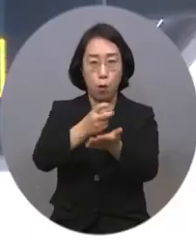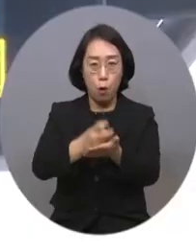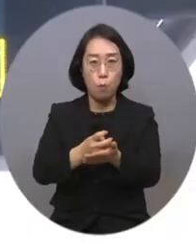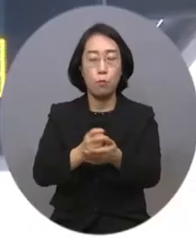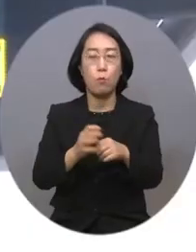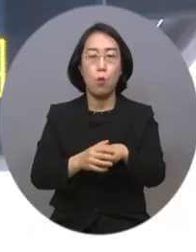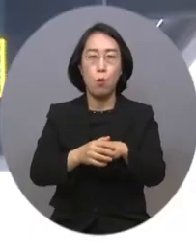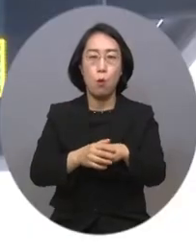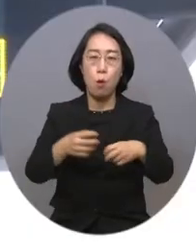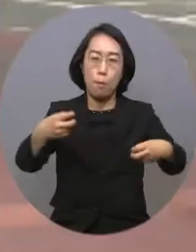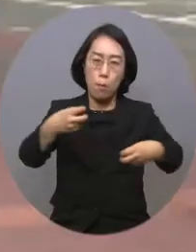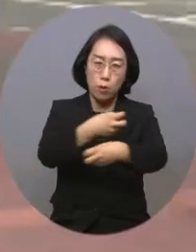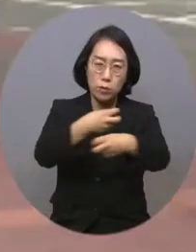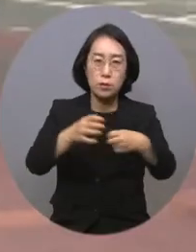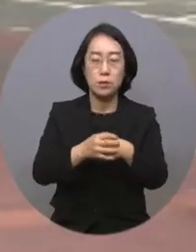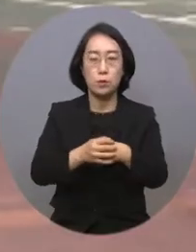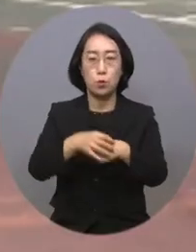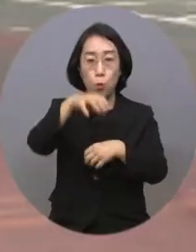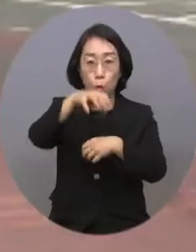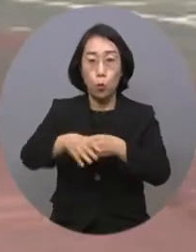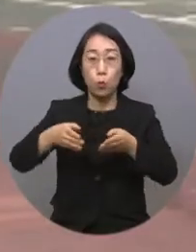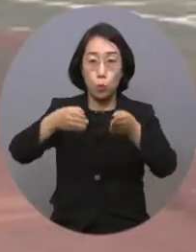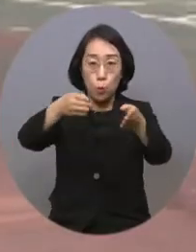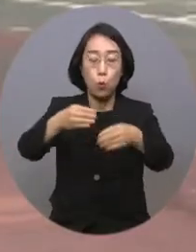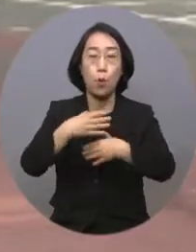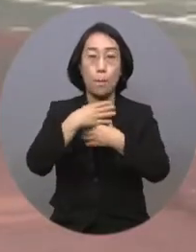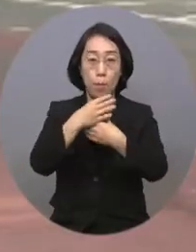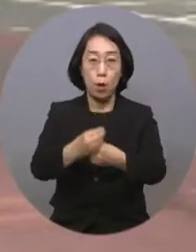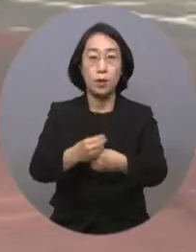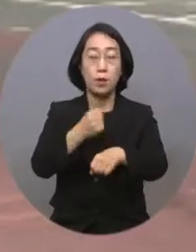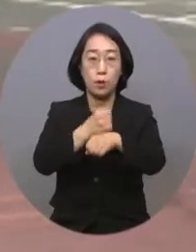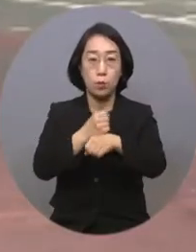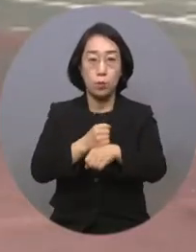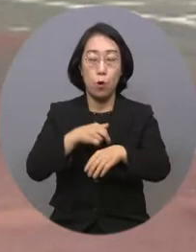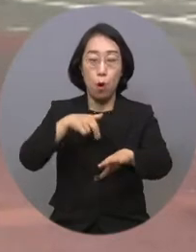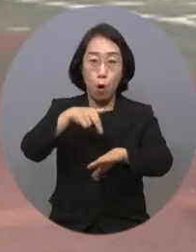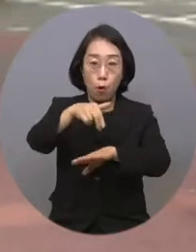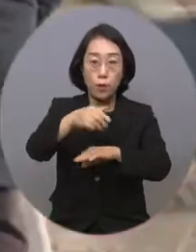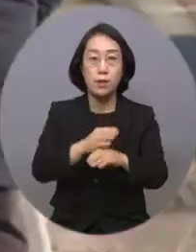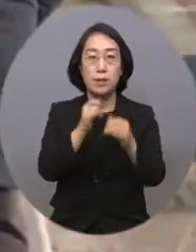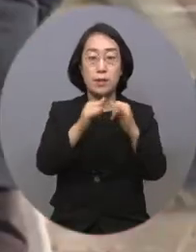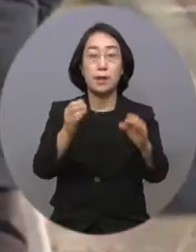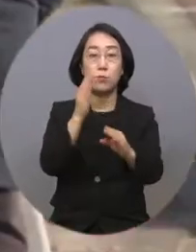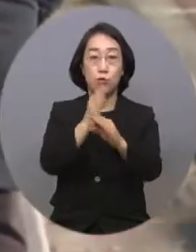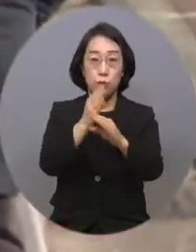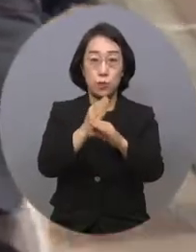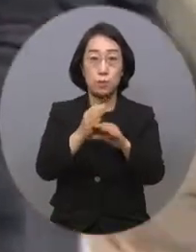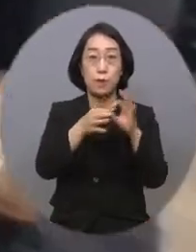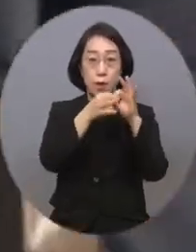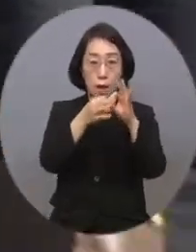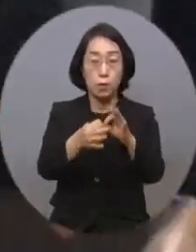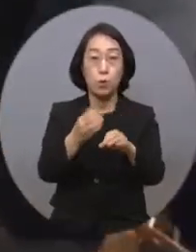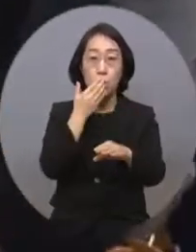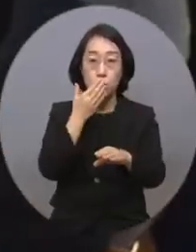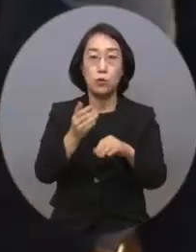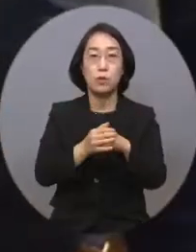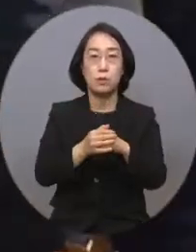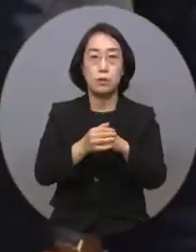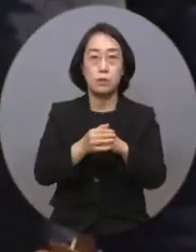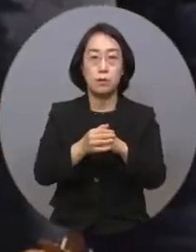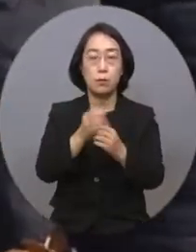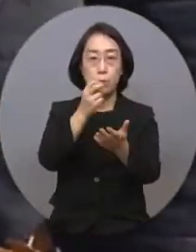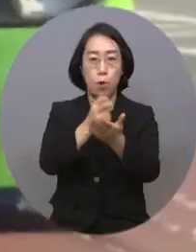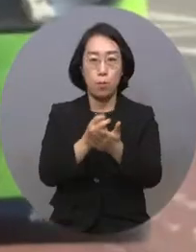여객시설, 도로의 이동편의시설을 확충하고 보행환경을 개선해 사람 중심의 교통체계를 구축하도록 하고 있습니다.